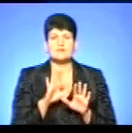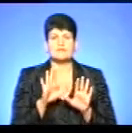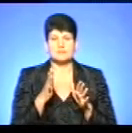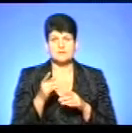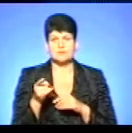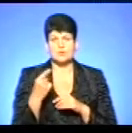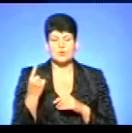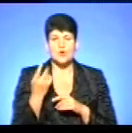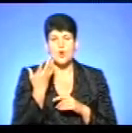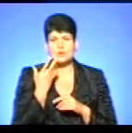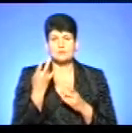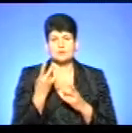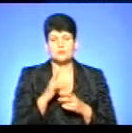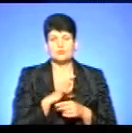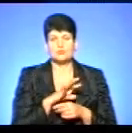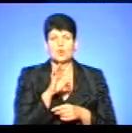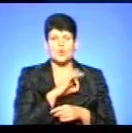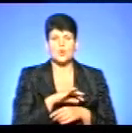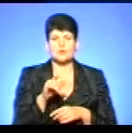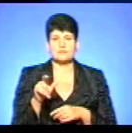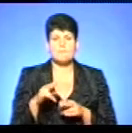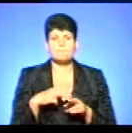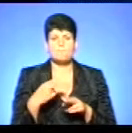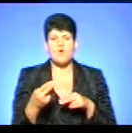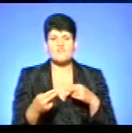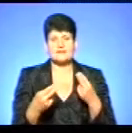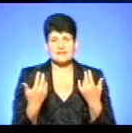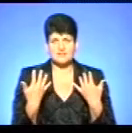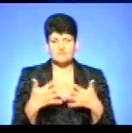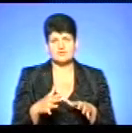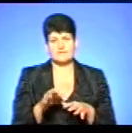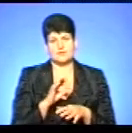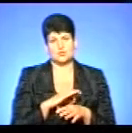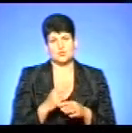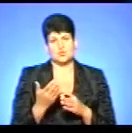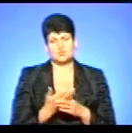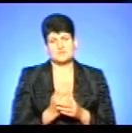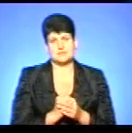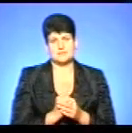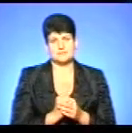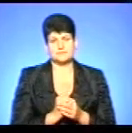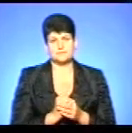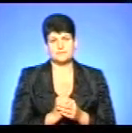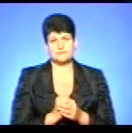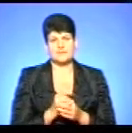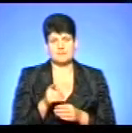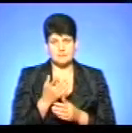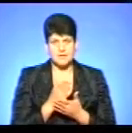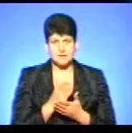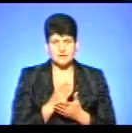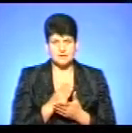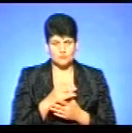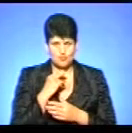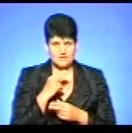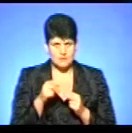Тернопільщині, коли потрібно було користувачам повертати вже використану субсидію? Ви маєте на увазі за порушення?